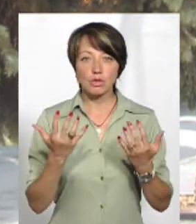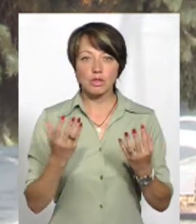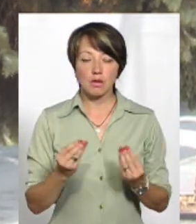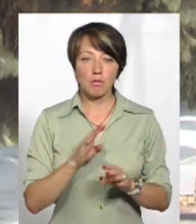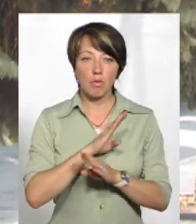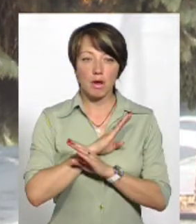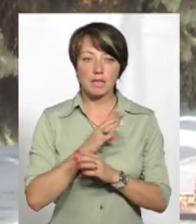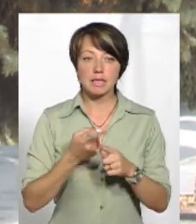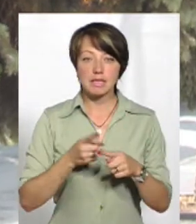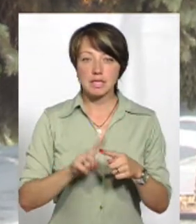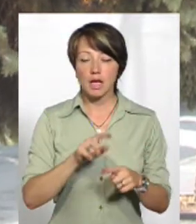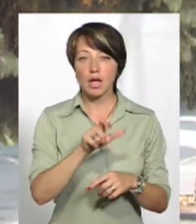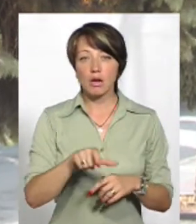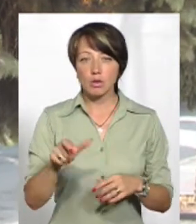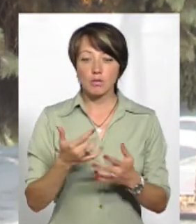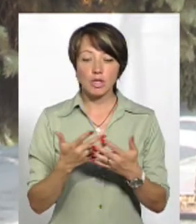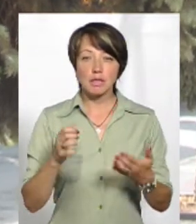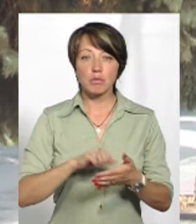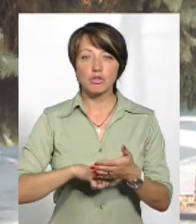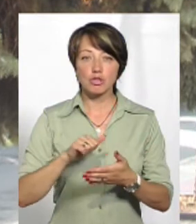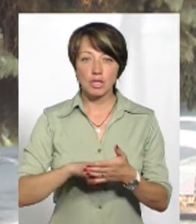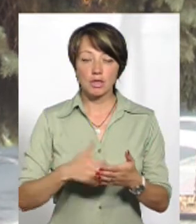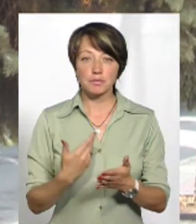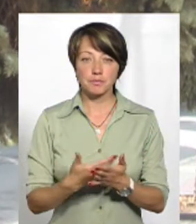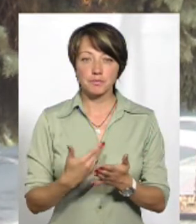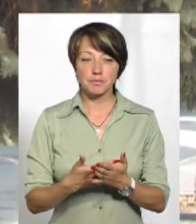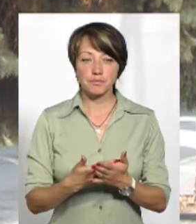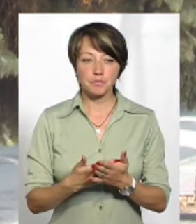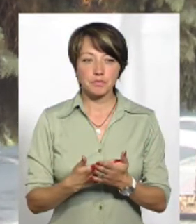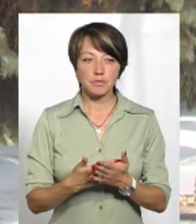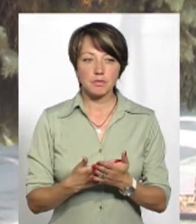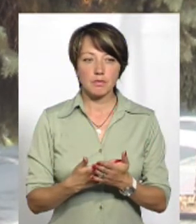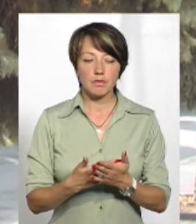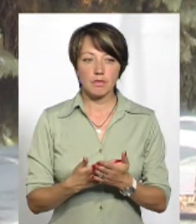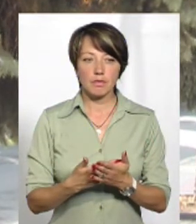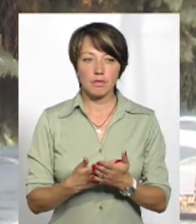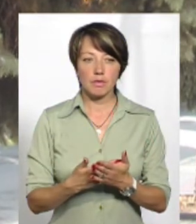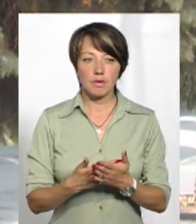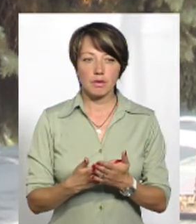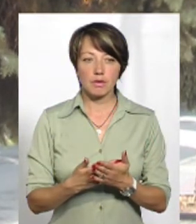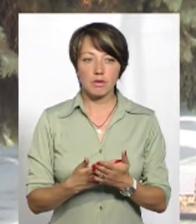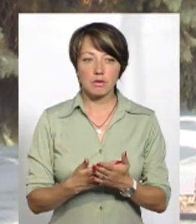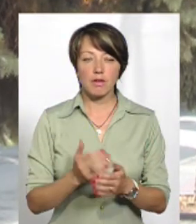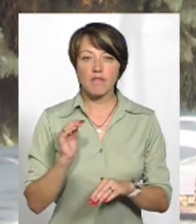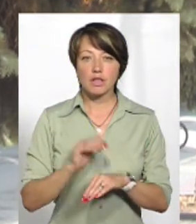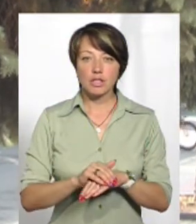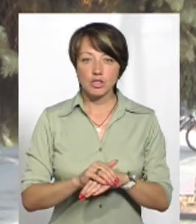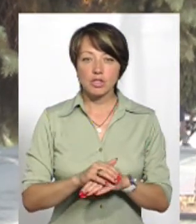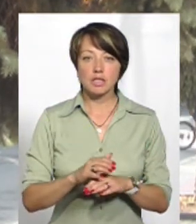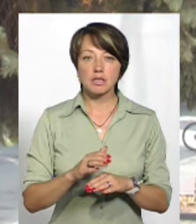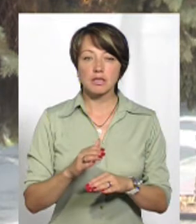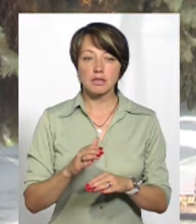є померли. Це ті, які по різних причинах були, фактично загинули,